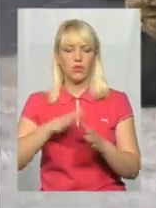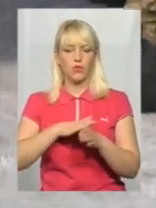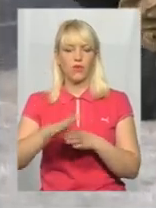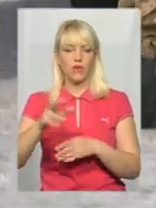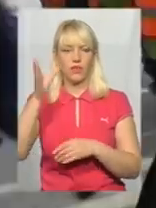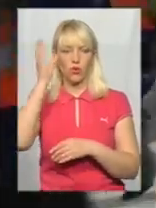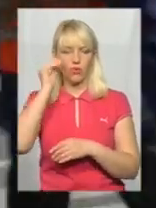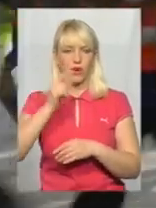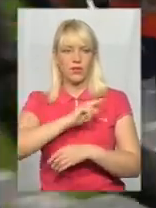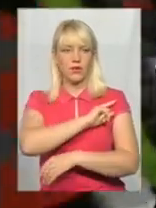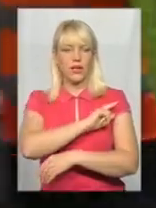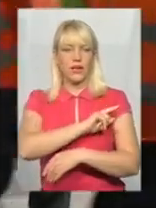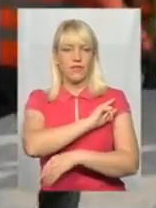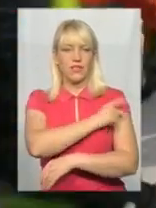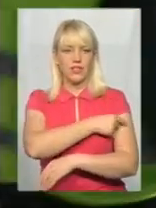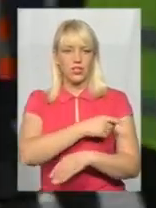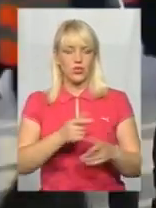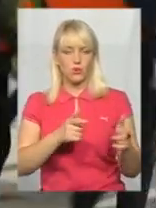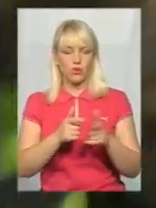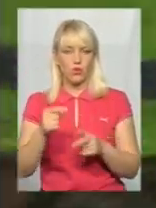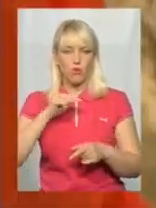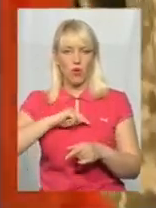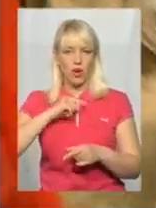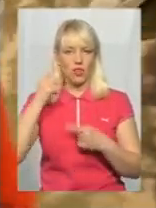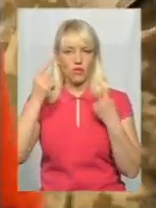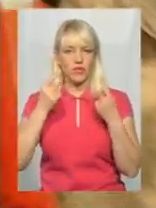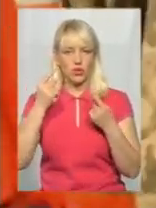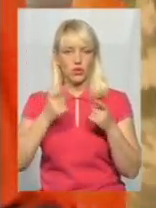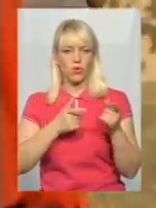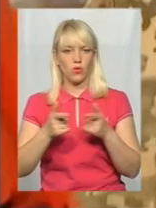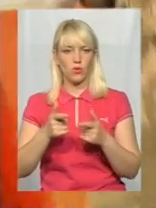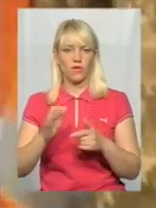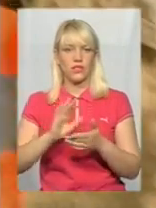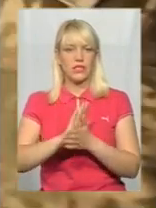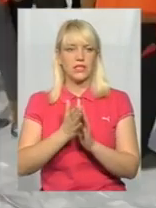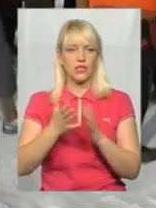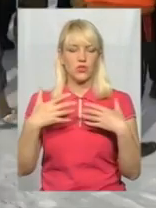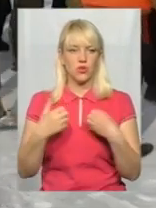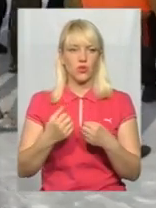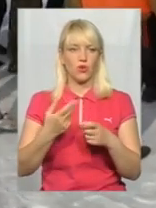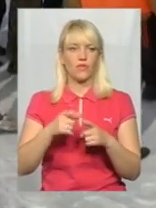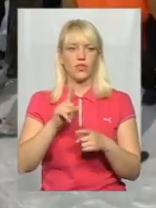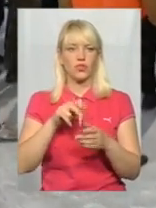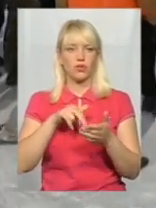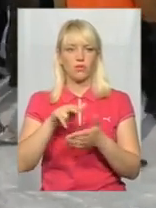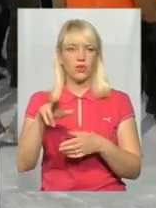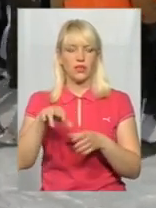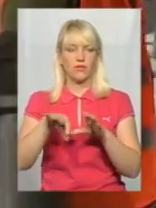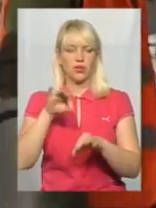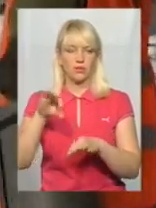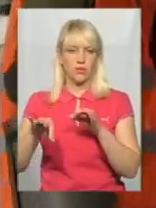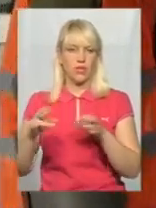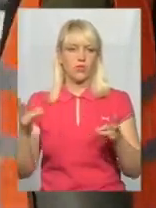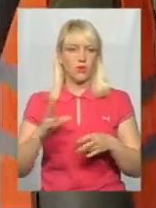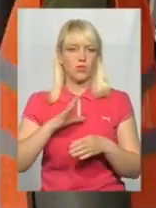фізичної підготовки, морально-психологічної готовності та стану здоров'я. За словами лікаря Артема, аби пройти відбір до кваліфікаційного курсу,